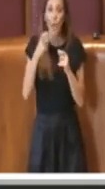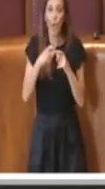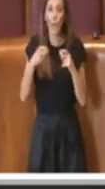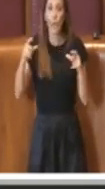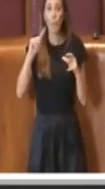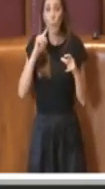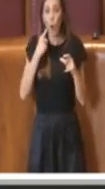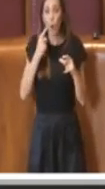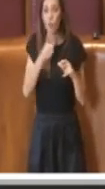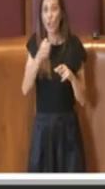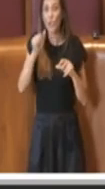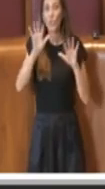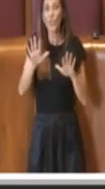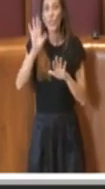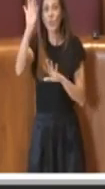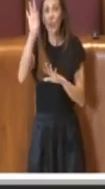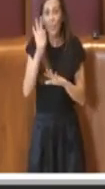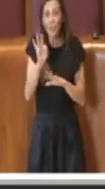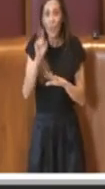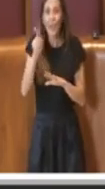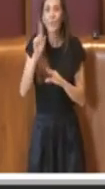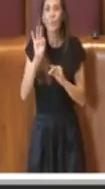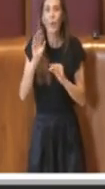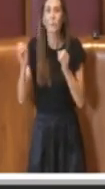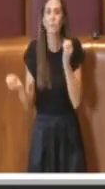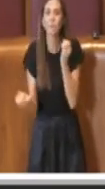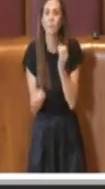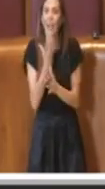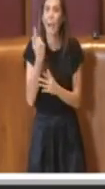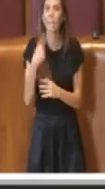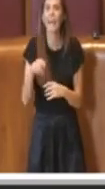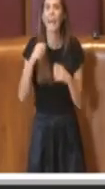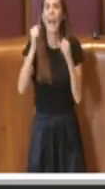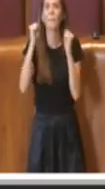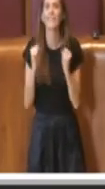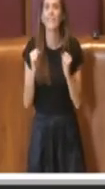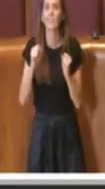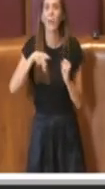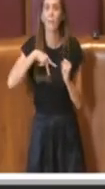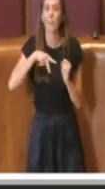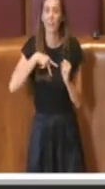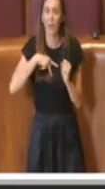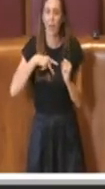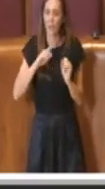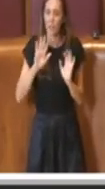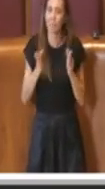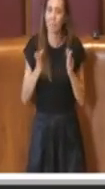prima di tutto in primis per le abitazioni private. Io mi fermo qui, grazie.